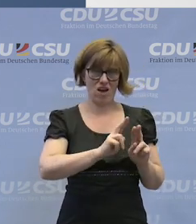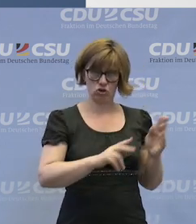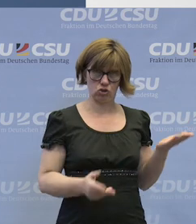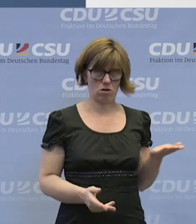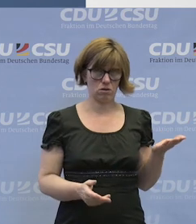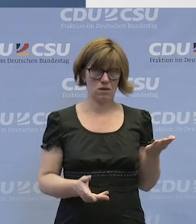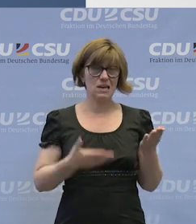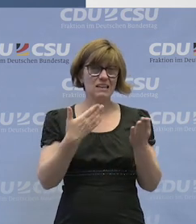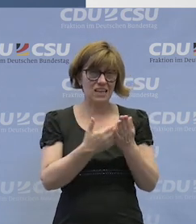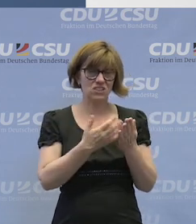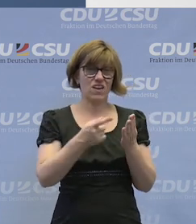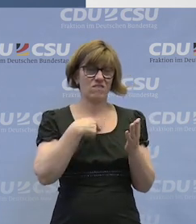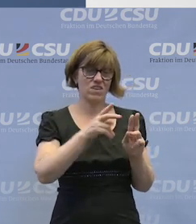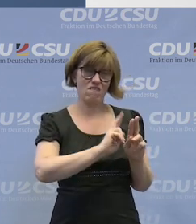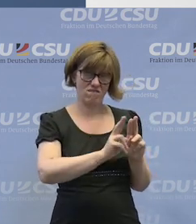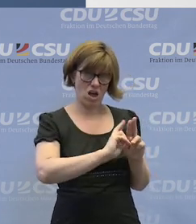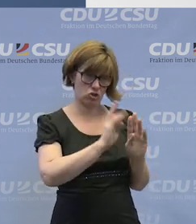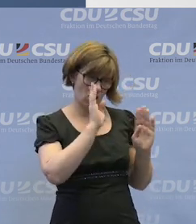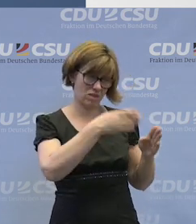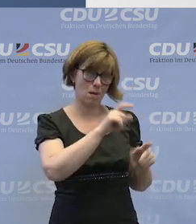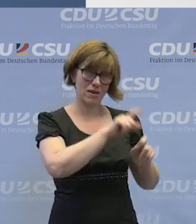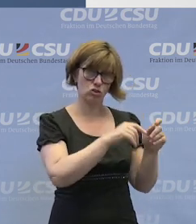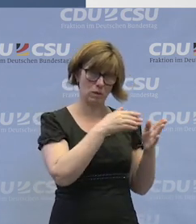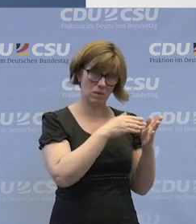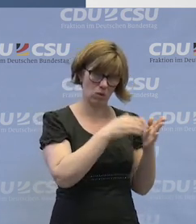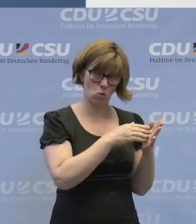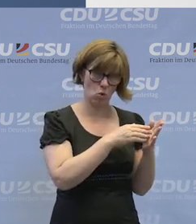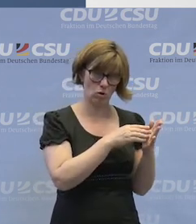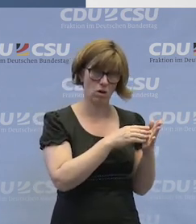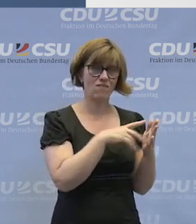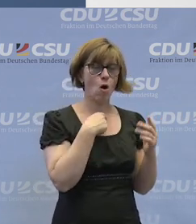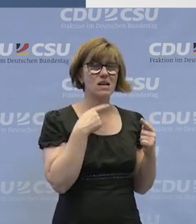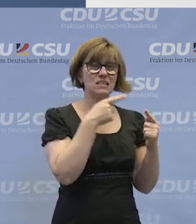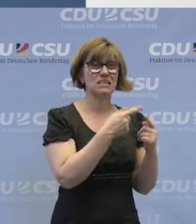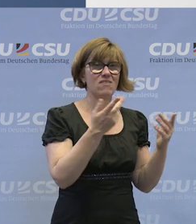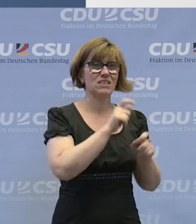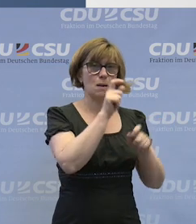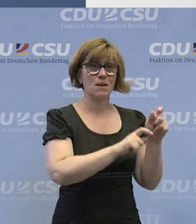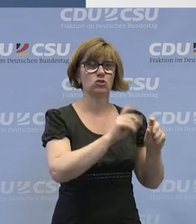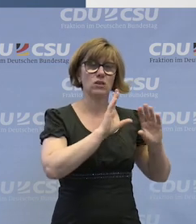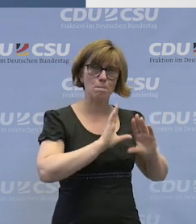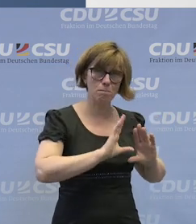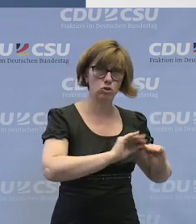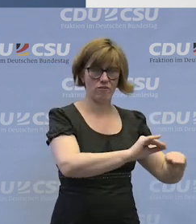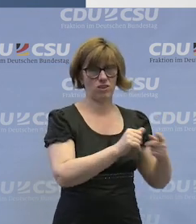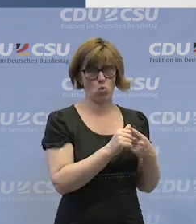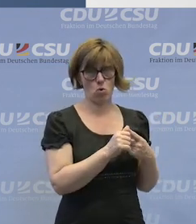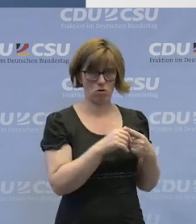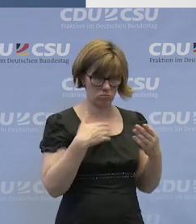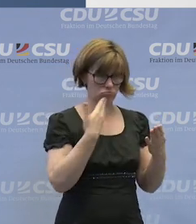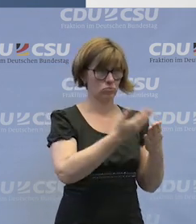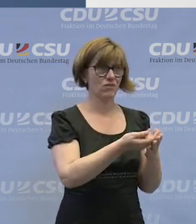deswegen beschäftigen wir als Werkstätten eben Menschen mit Behinderung, weil das unser Ziel ist, diesen Menschen Beschäftigung und